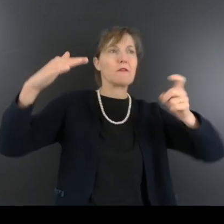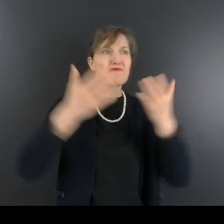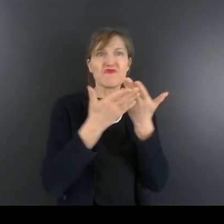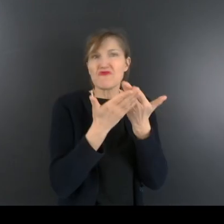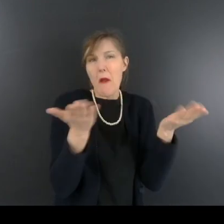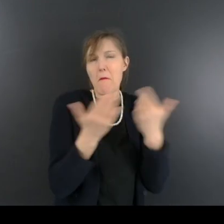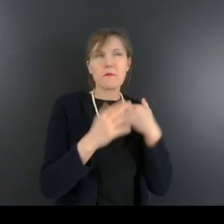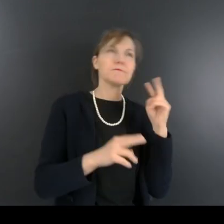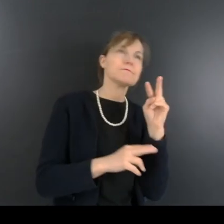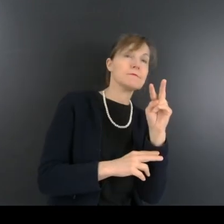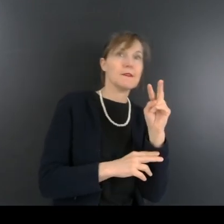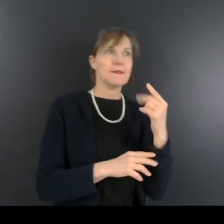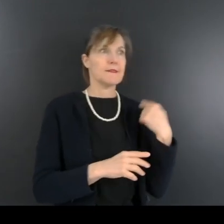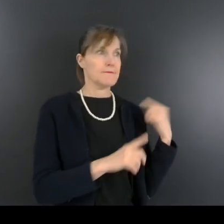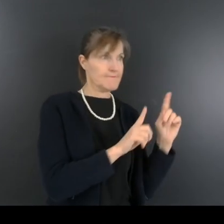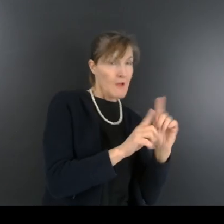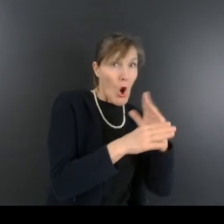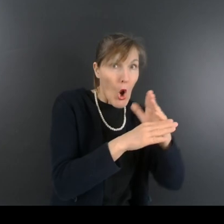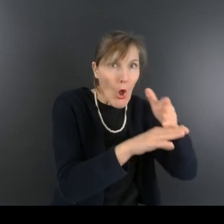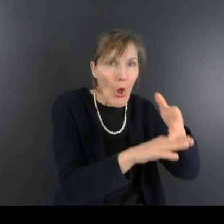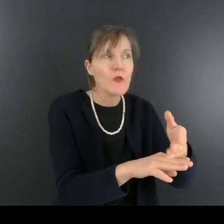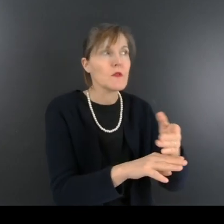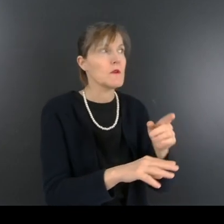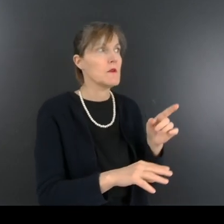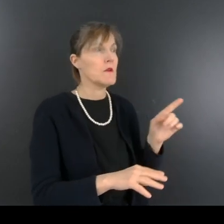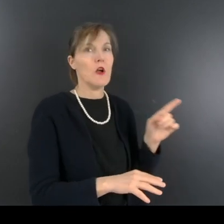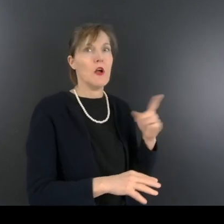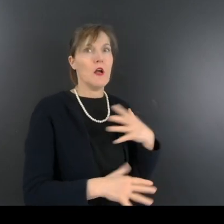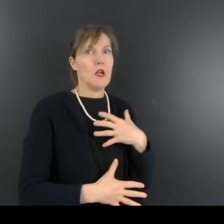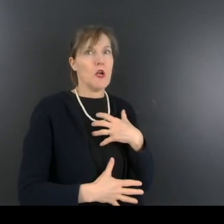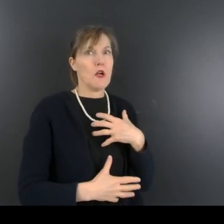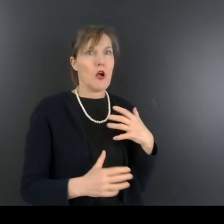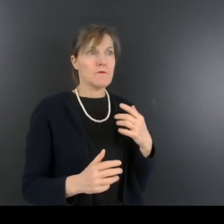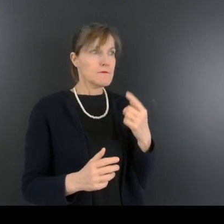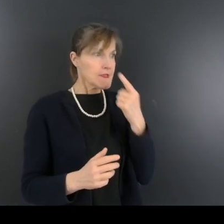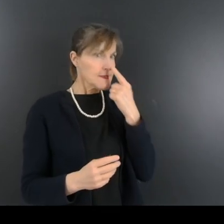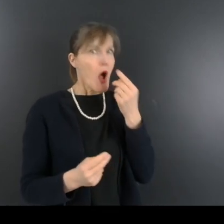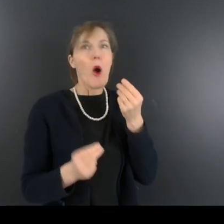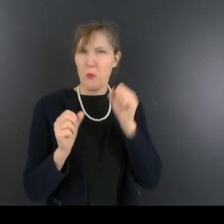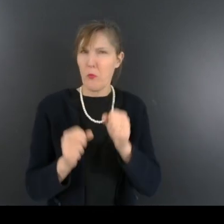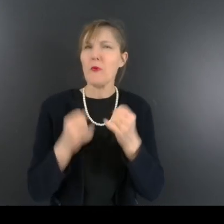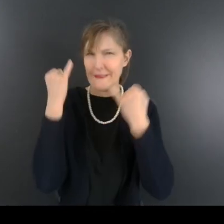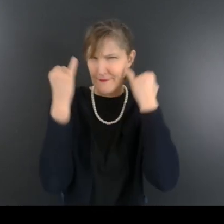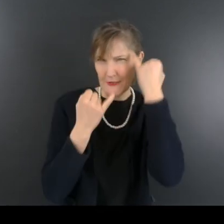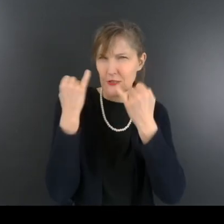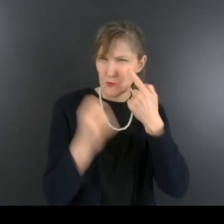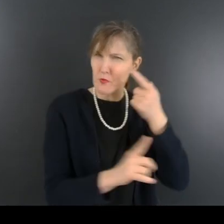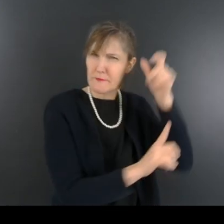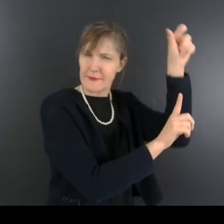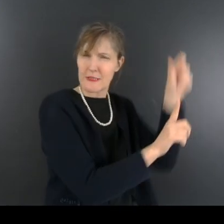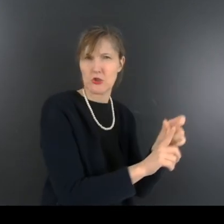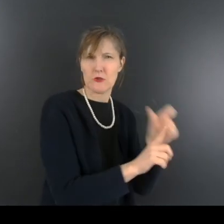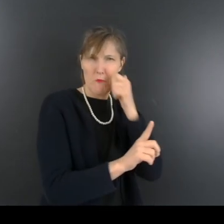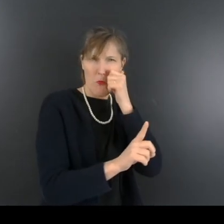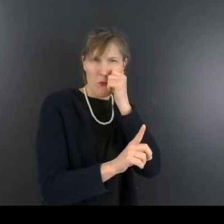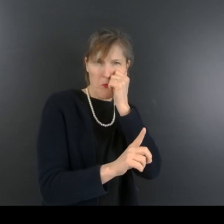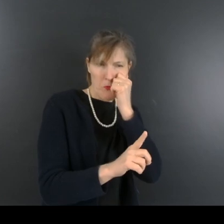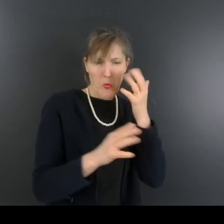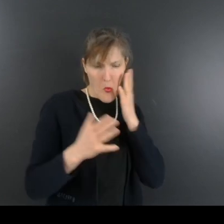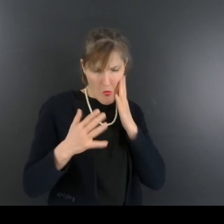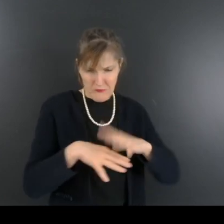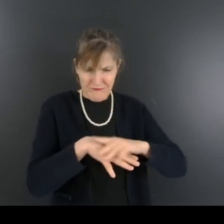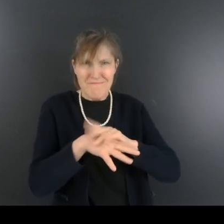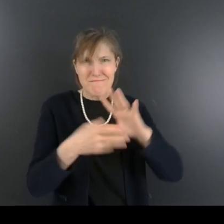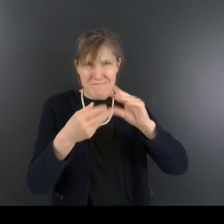tension pour John. On peut à peine imaginer le traumatisme que représentait pour un lépreux le simple